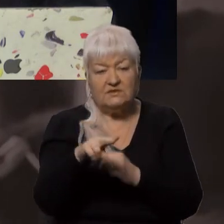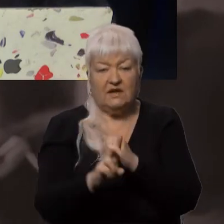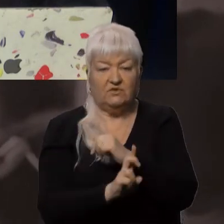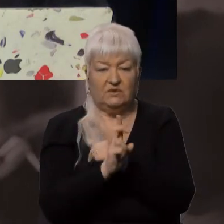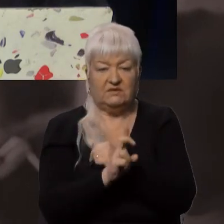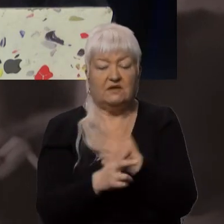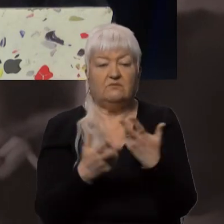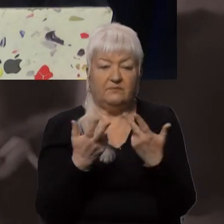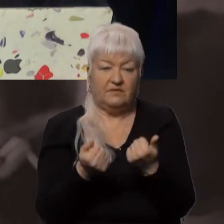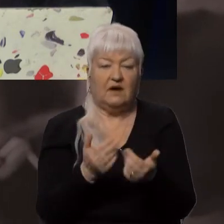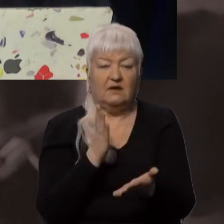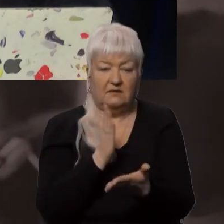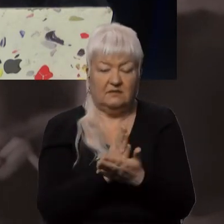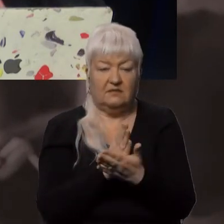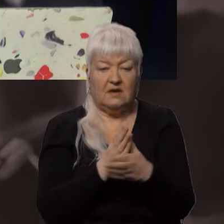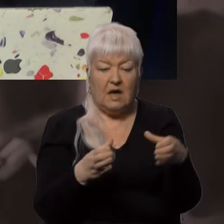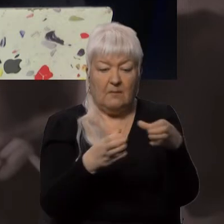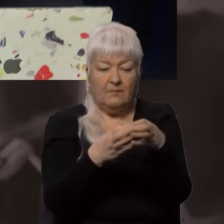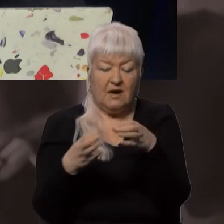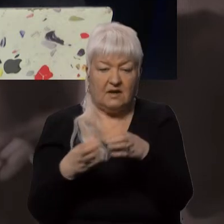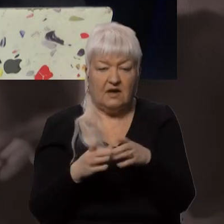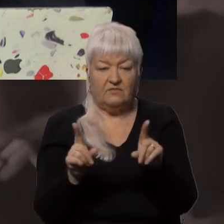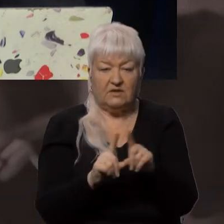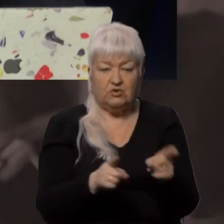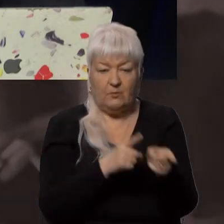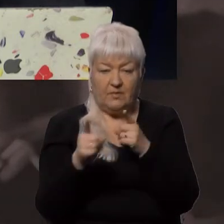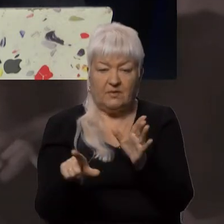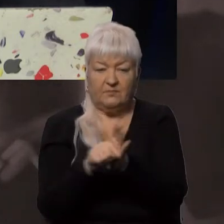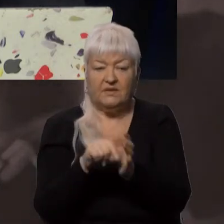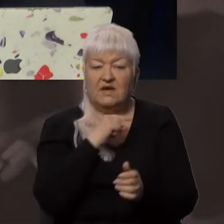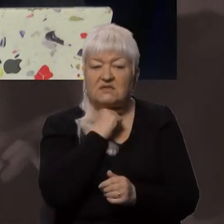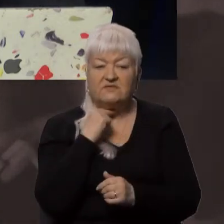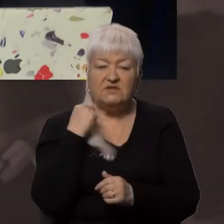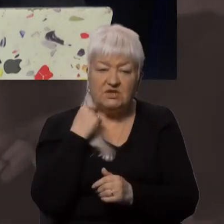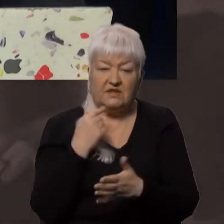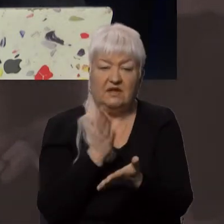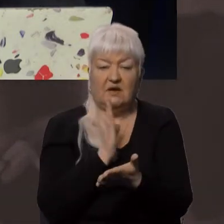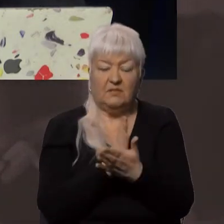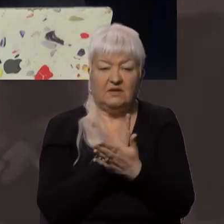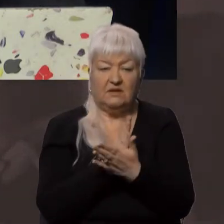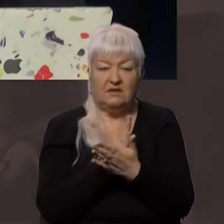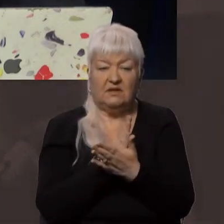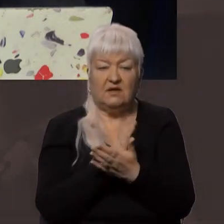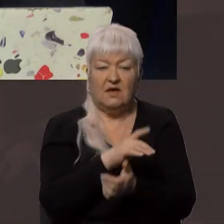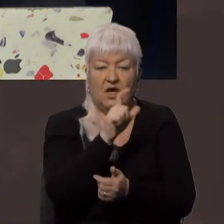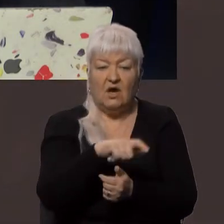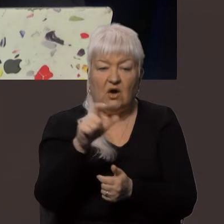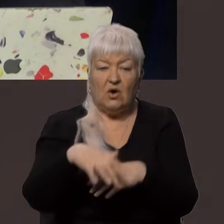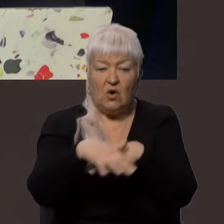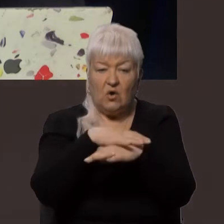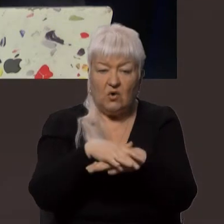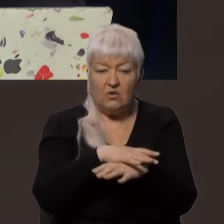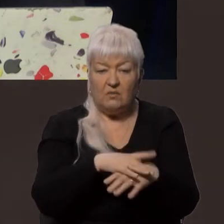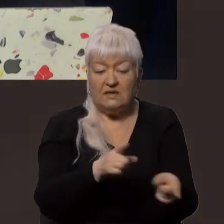Так, власне є парафії, які переходять зі священниками. Є парафії, які громади переходять без